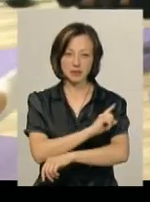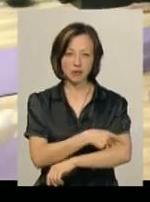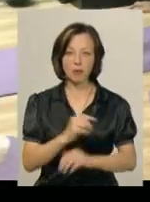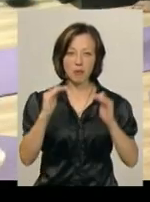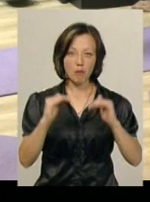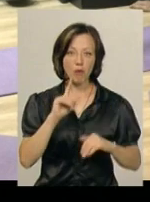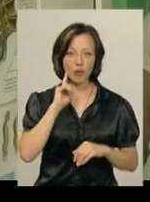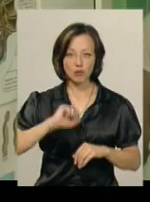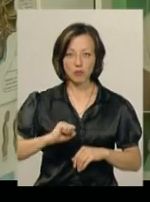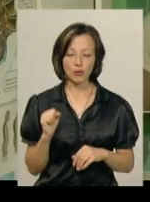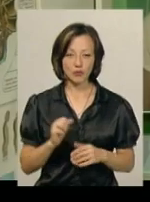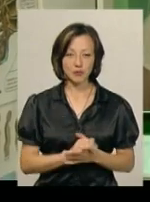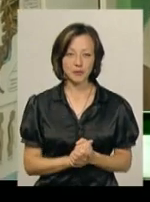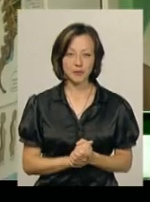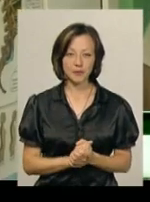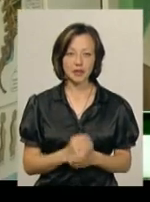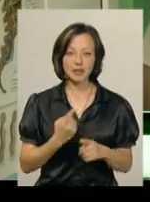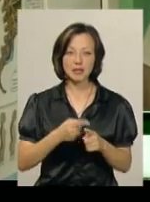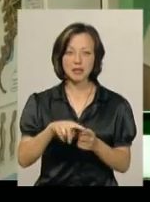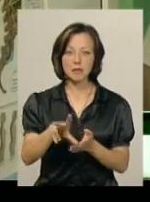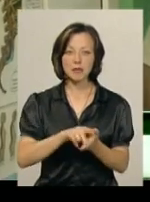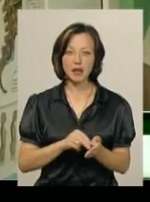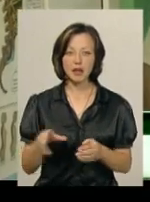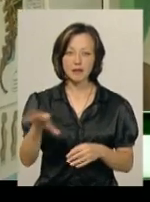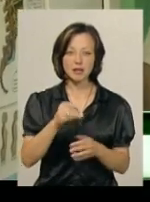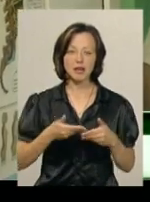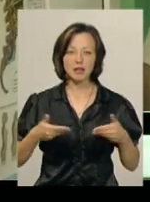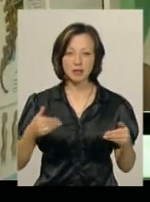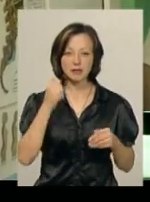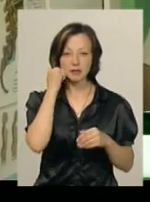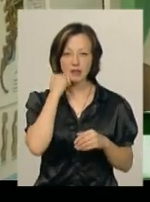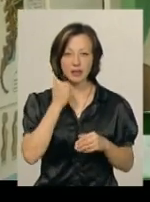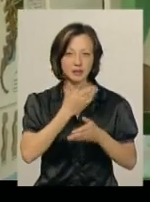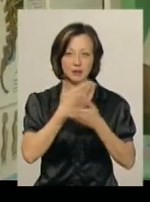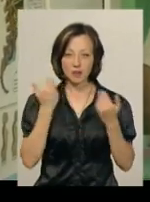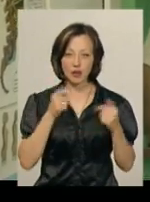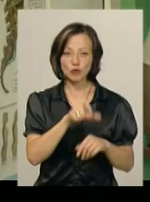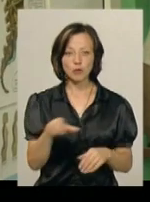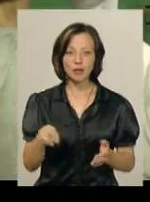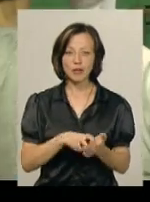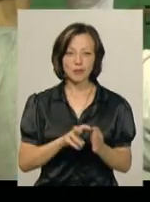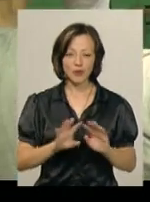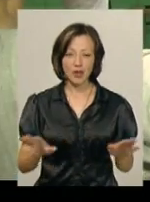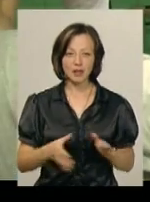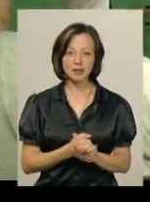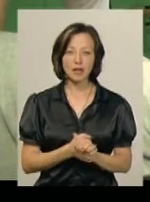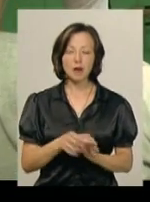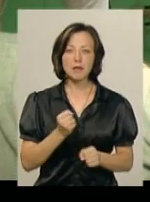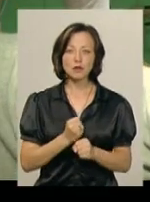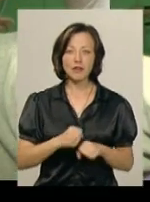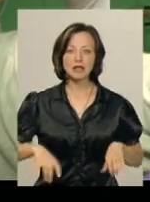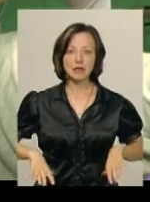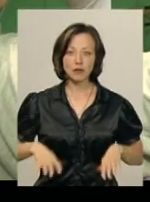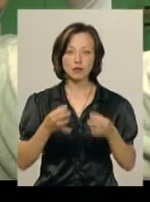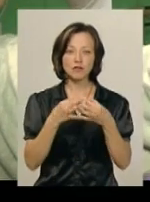молодшими подругами. Це приклад для всіх, для нас, що старості не існує, щоб люди не боялися. Працювати тренером Лідії